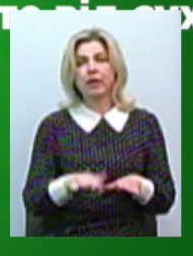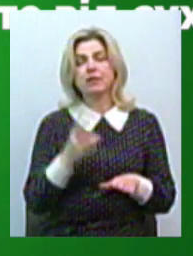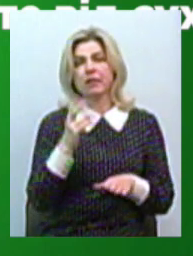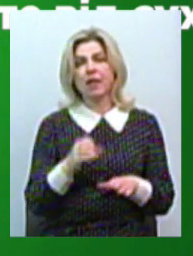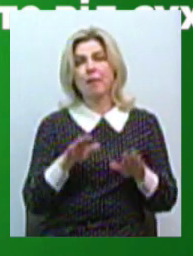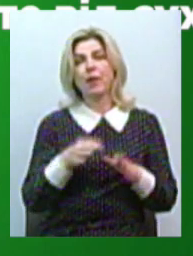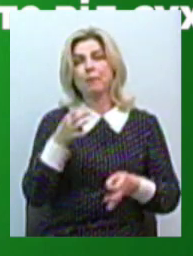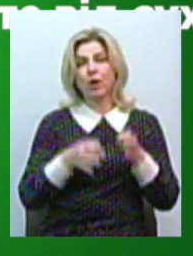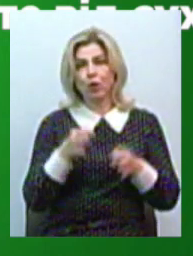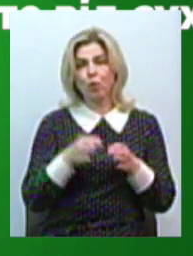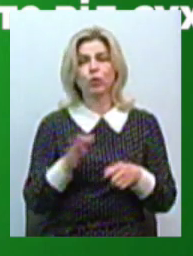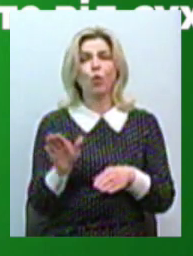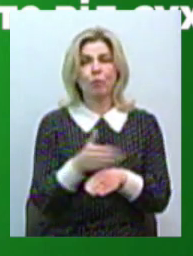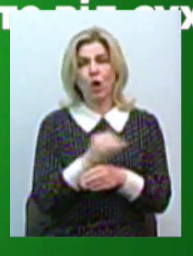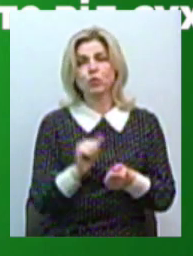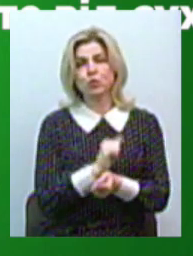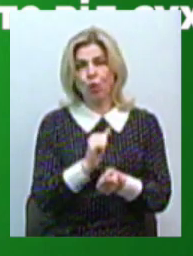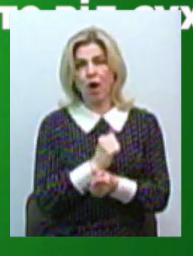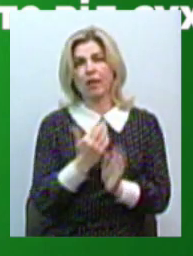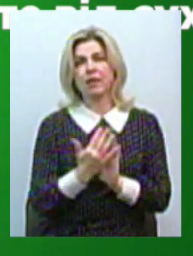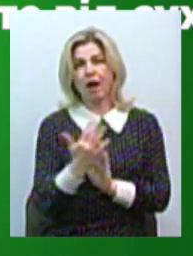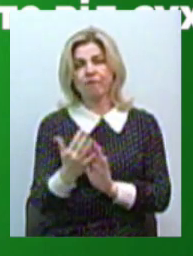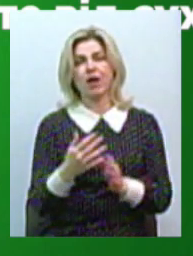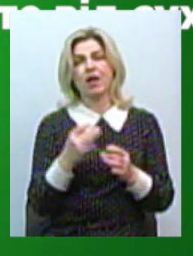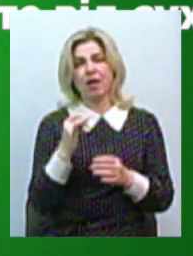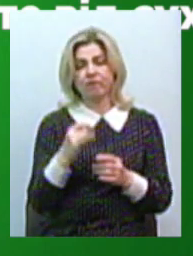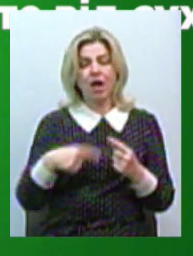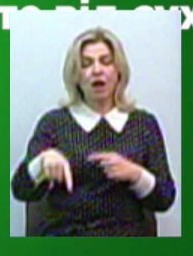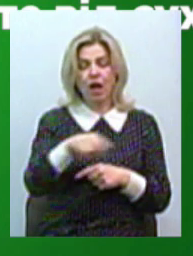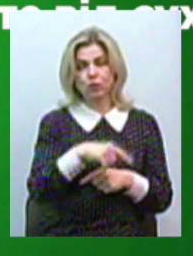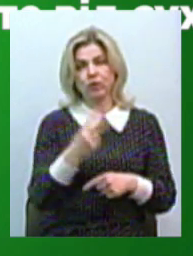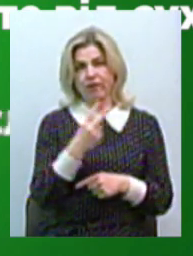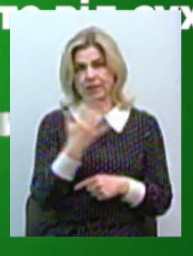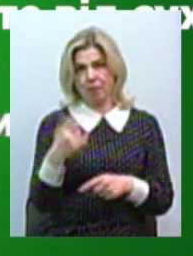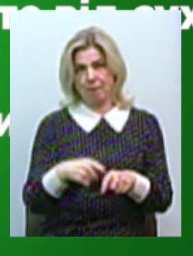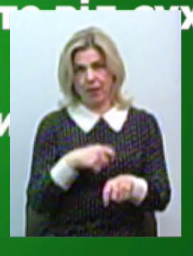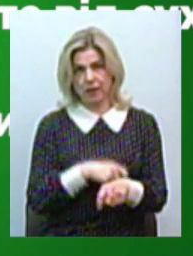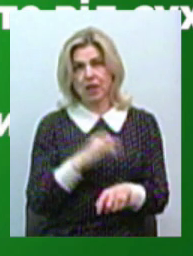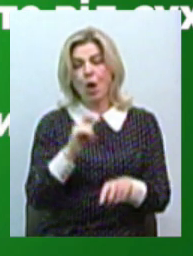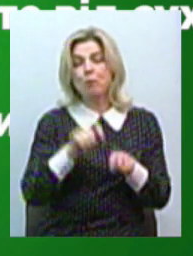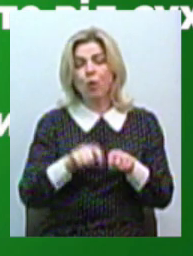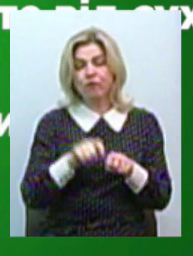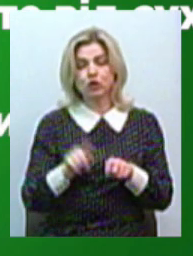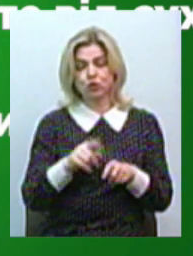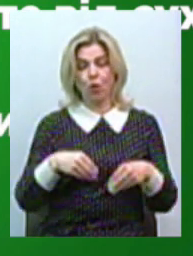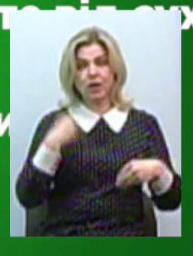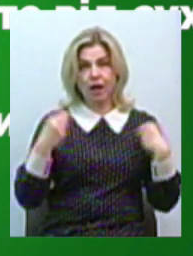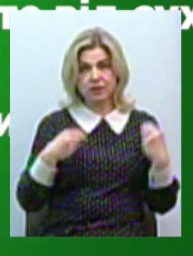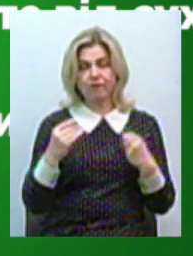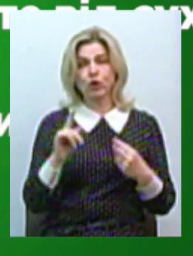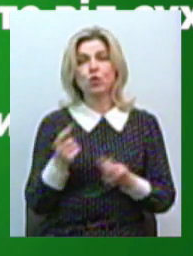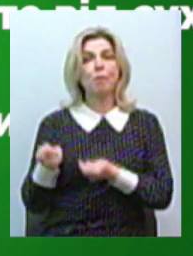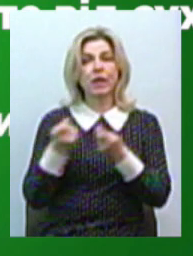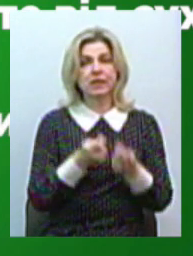природі звільнайте від сухої трави, гілок, хмизу в радіусі 20-25 метрів. Перевіряйте речі, які зняли себе та принесли з